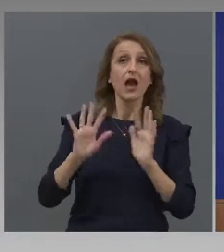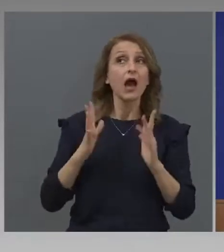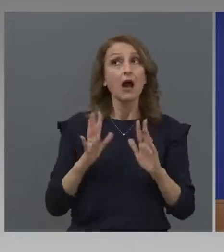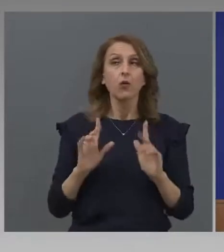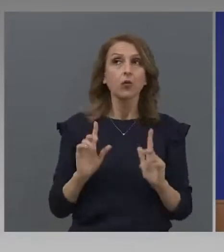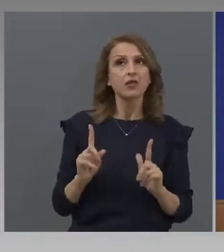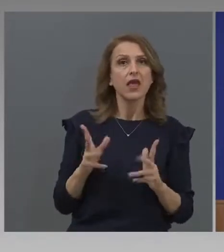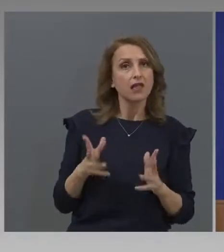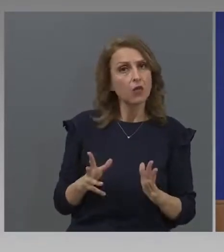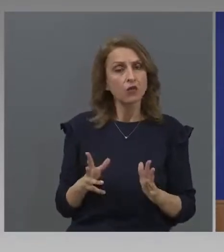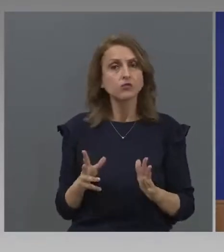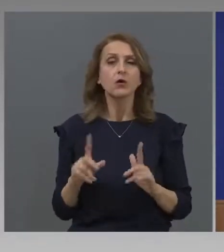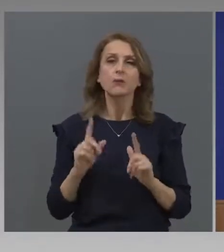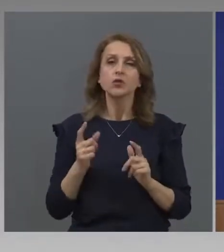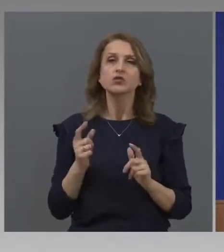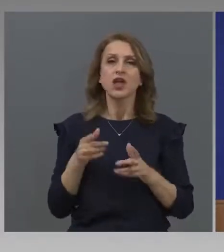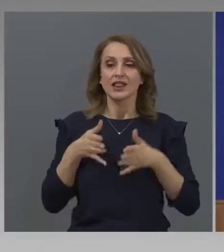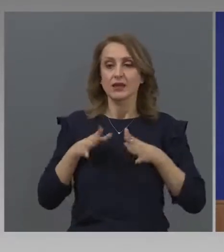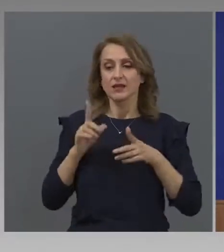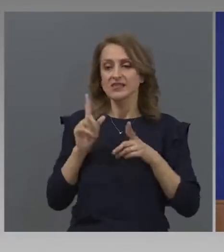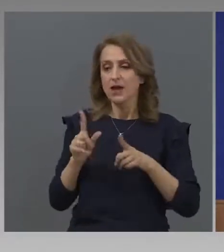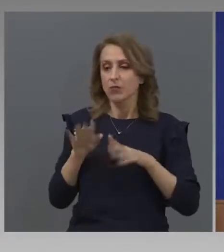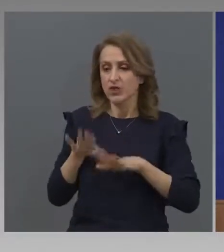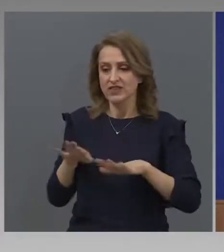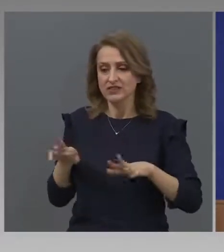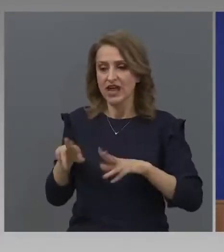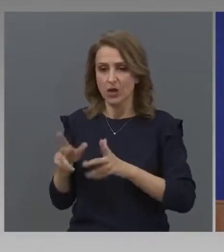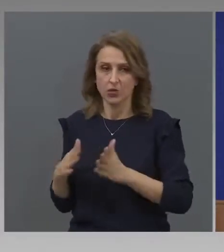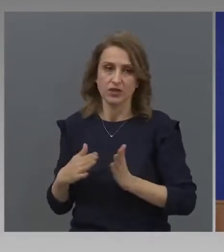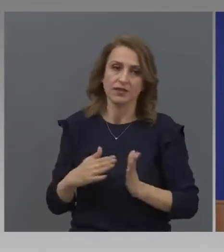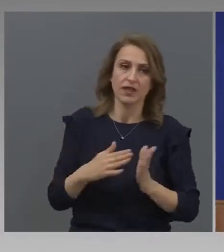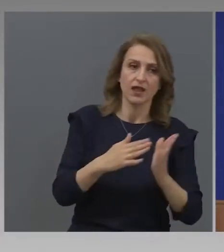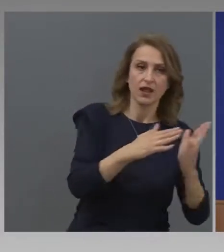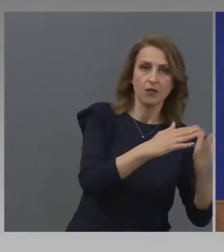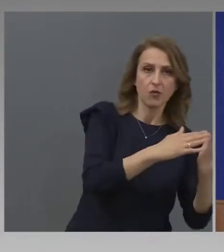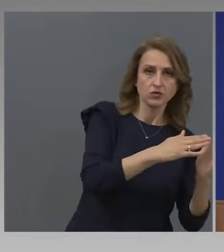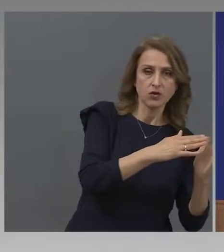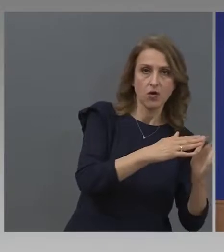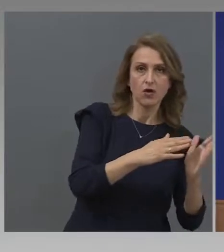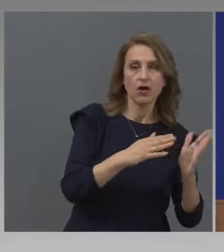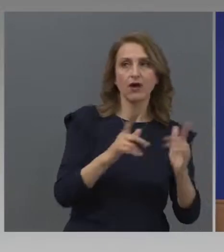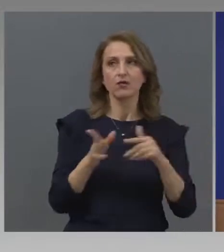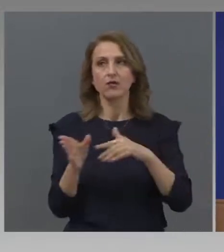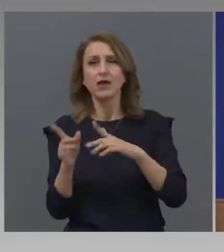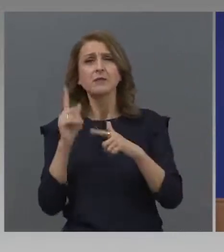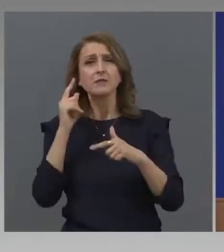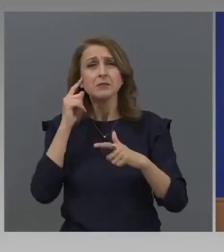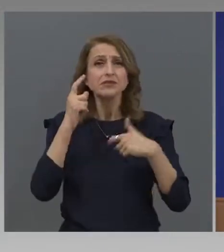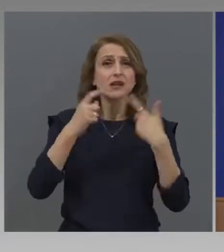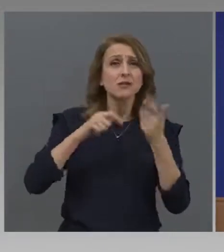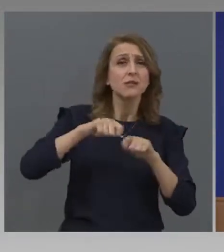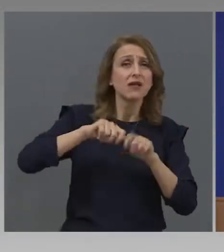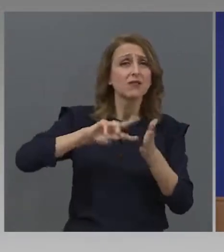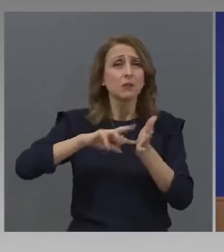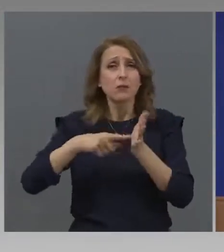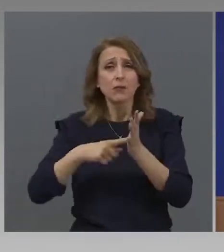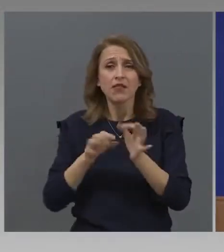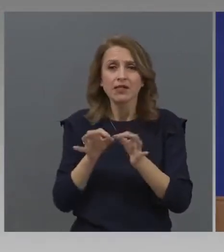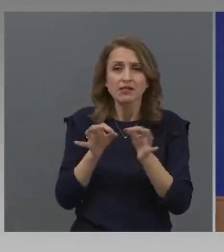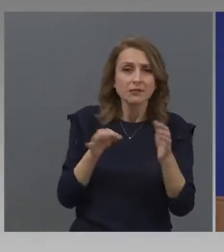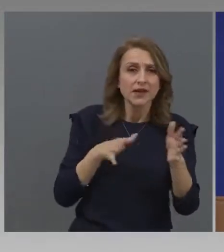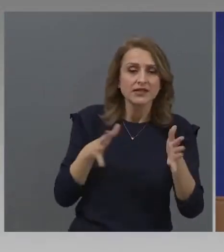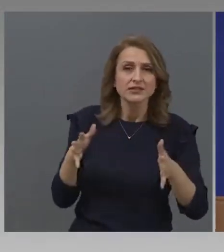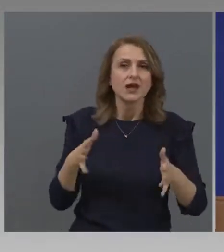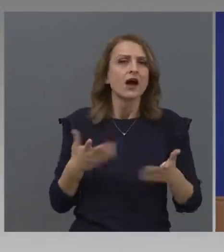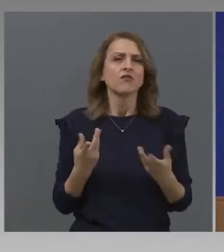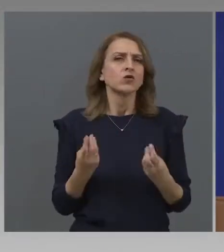пушнеме в една посока децата с родителите първо. Мислиме върху всяка една мярка. Кво